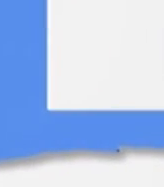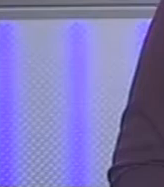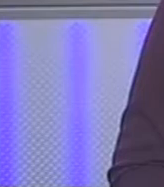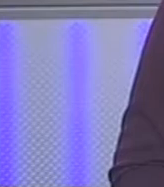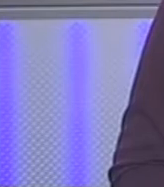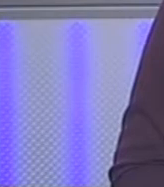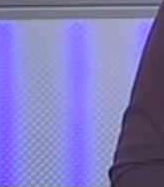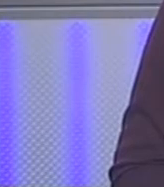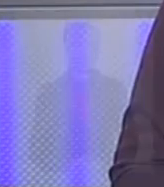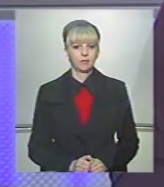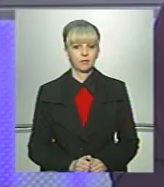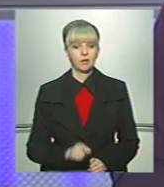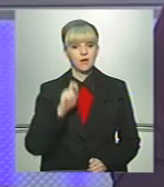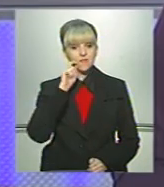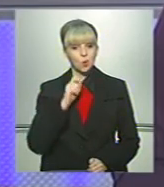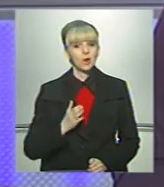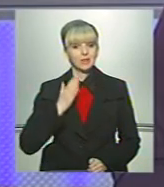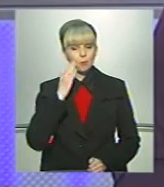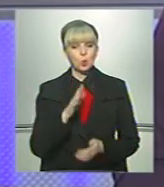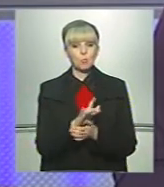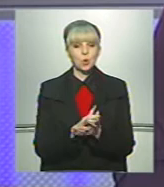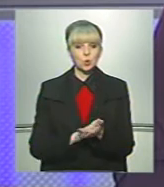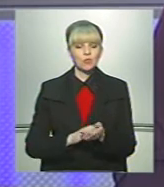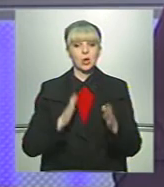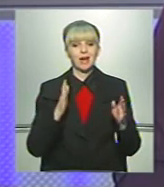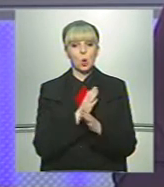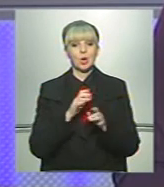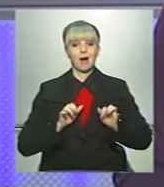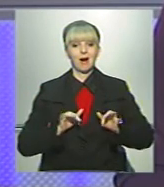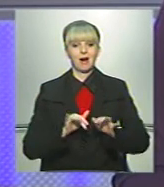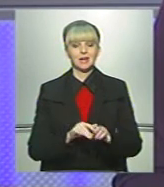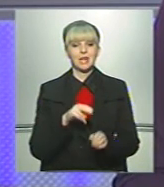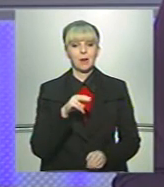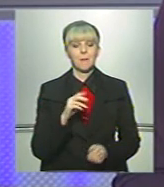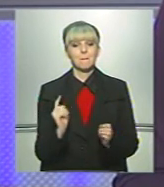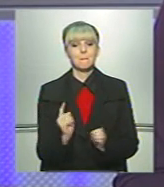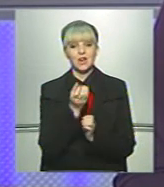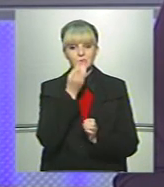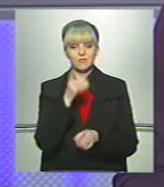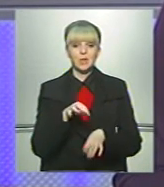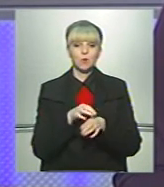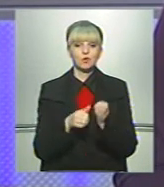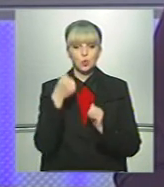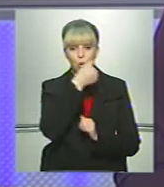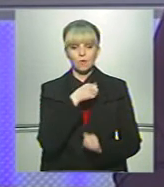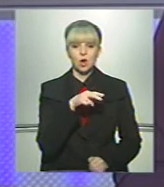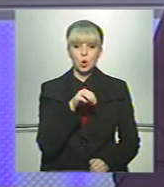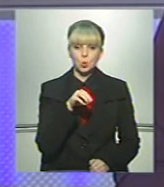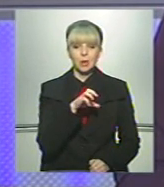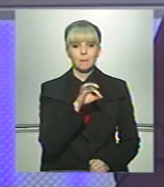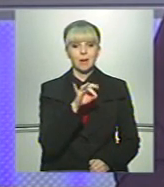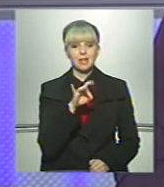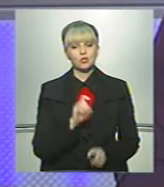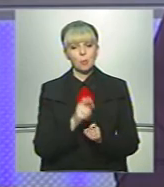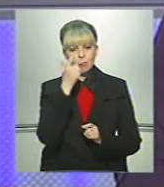В Україні та на Буковині, зокрема, продовжується екологічна акція «Первоцвіт». Її проводять щороку у лютому-березні,